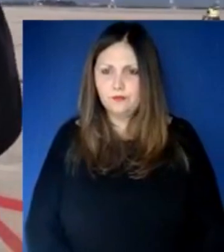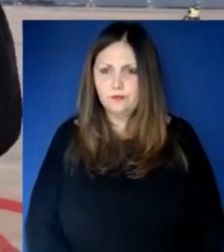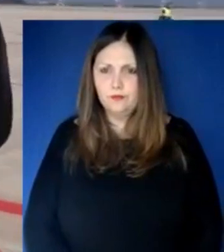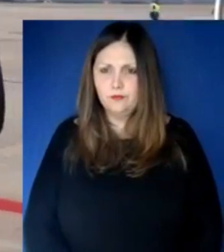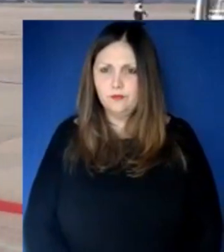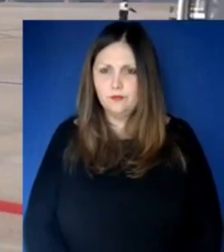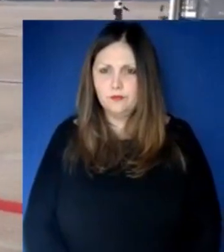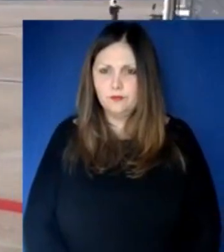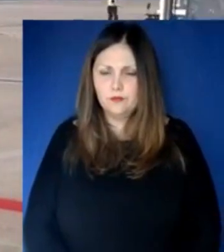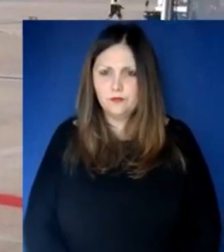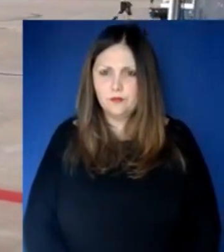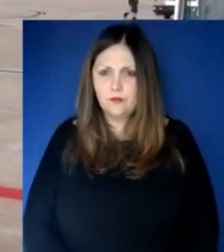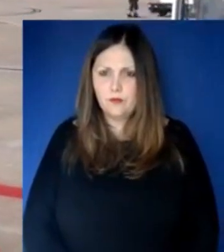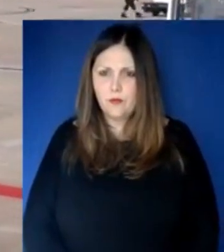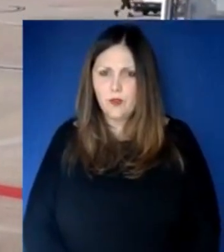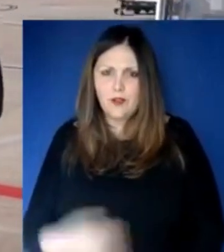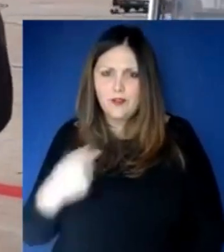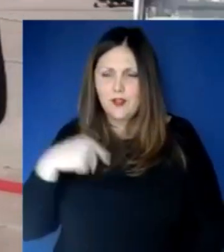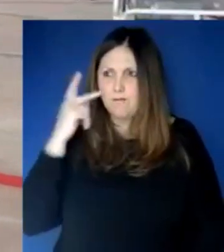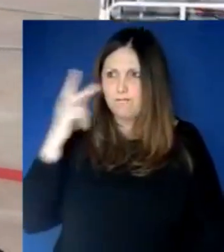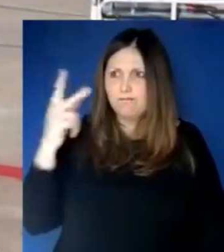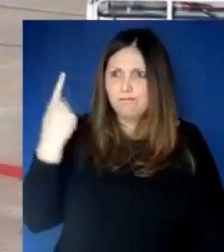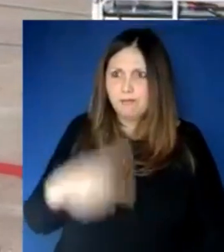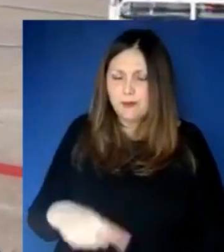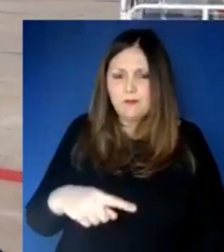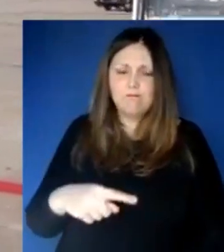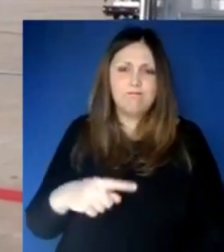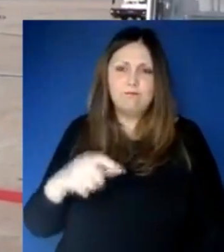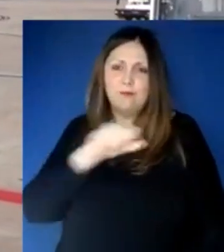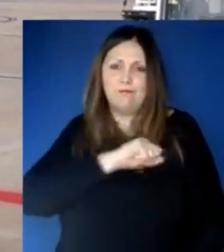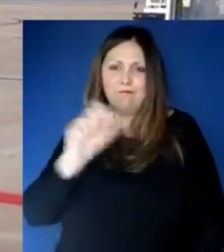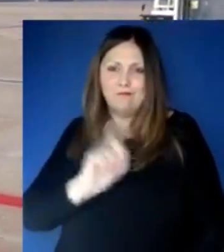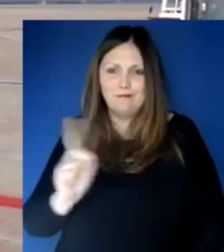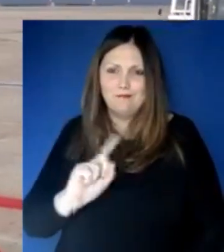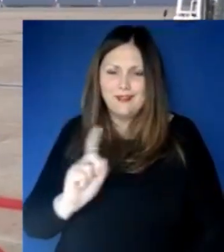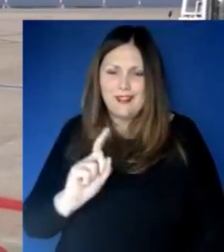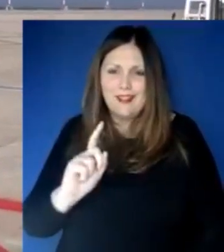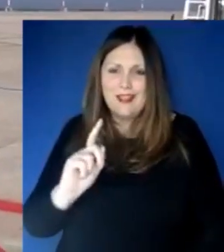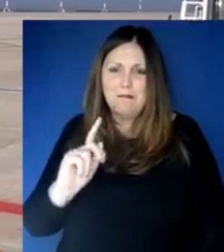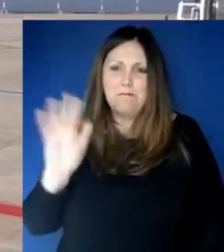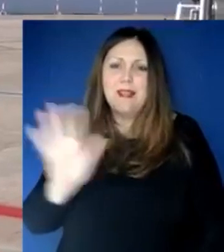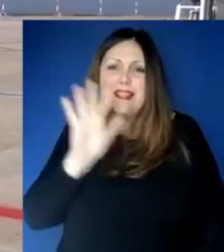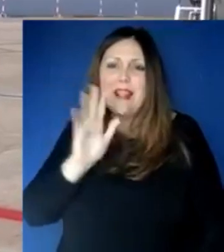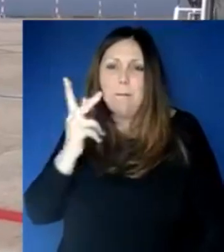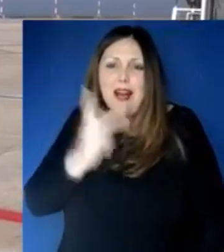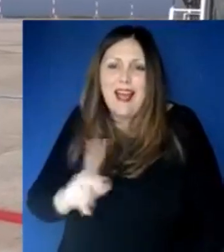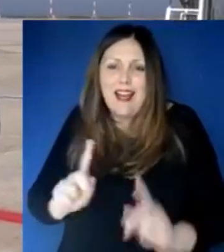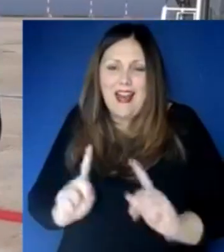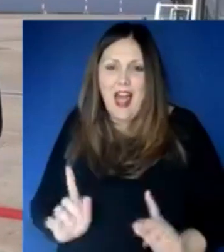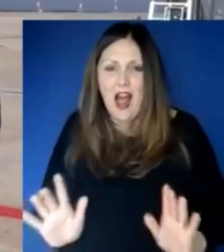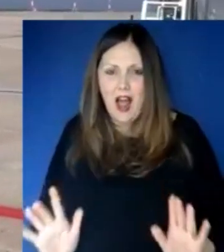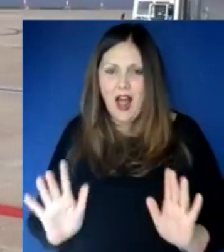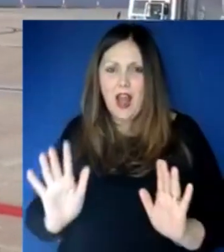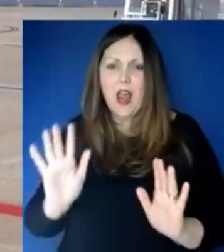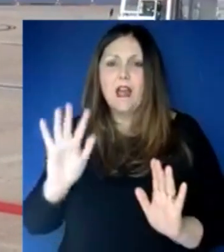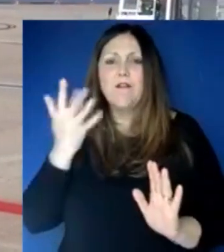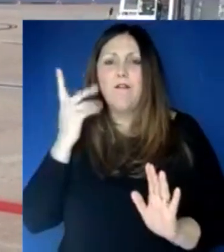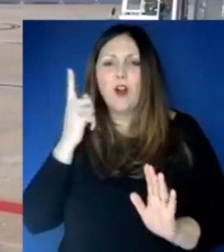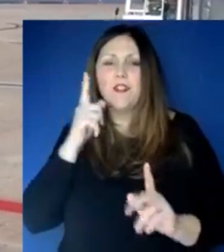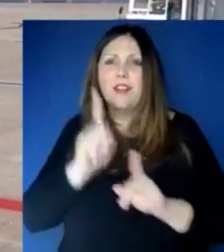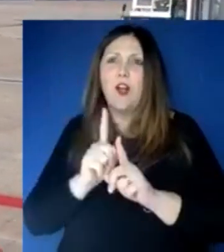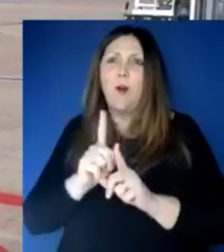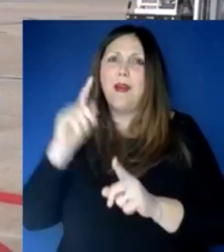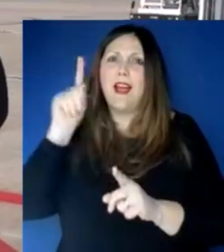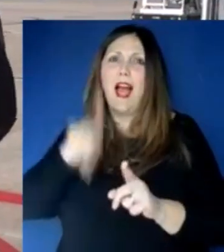Non abbiamo neanche forse più la forza di commuoversi, stiamo solo lavorando, combattendo, perché in questo momento